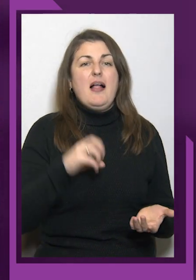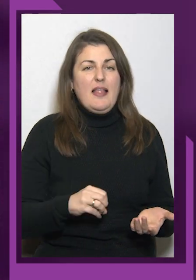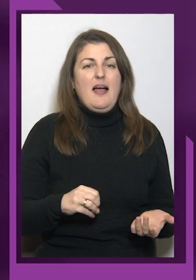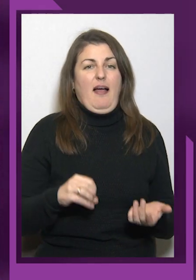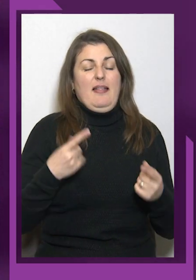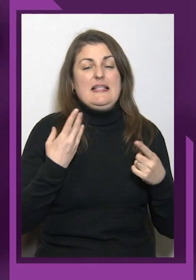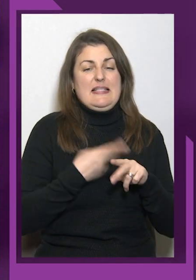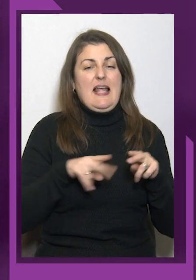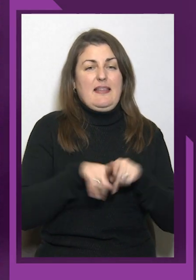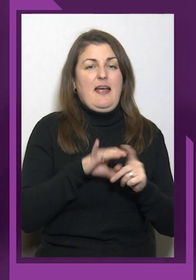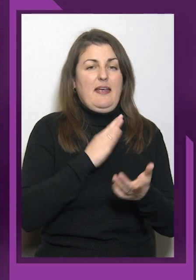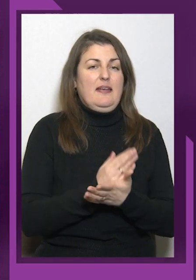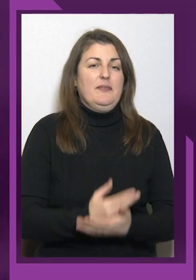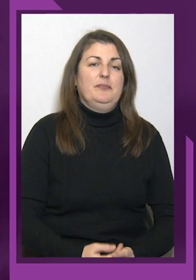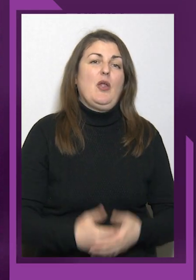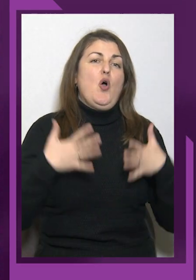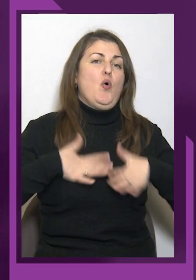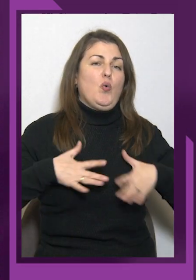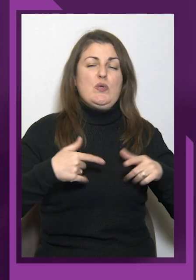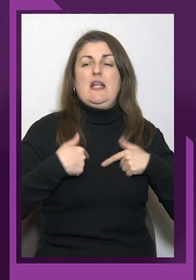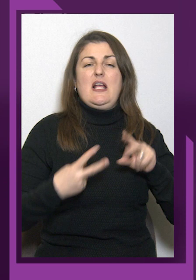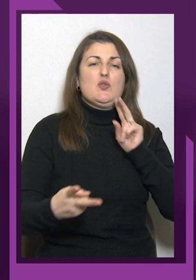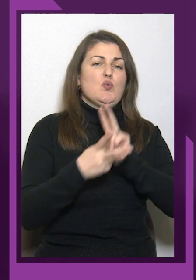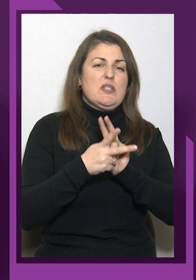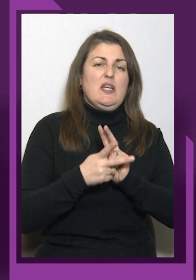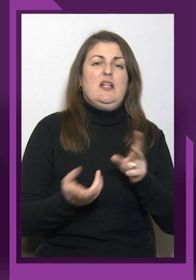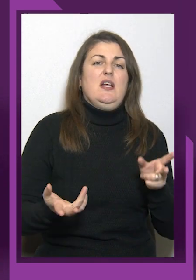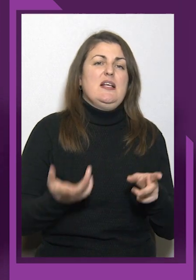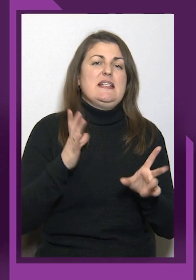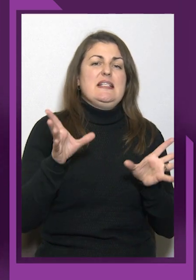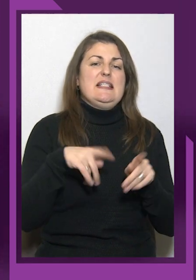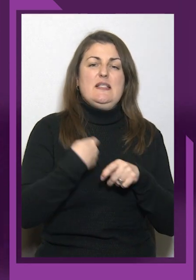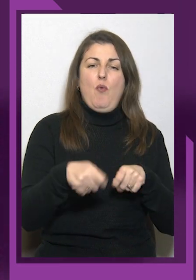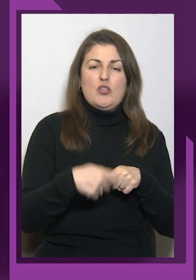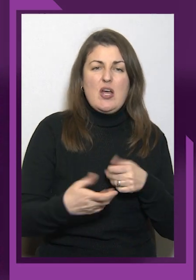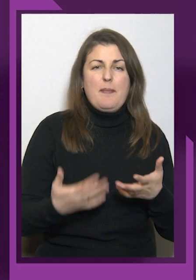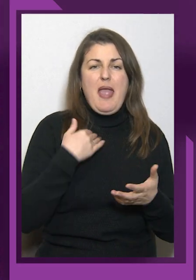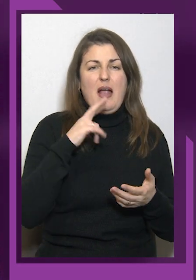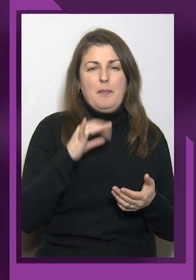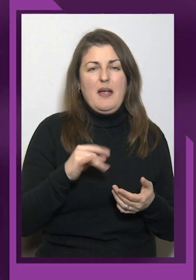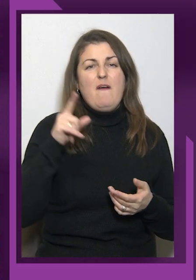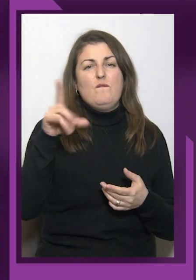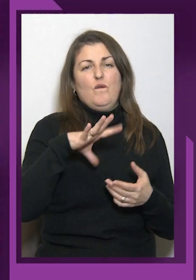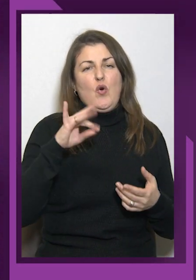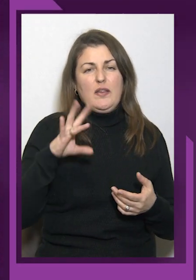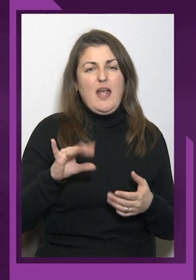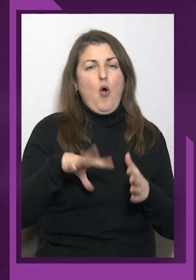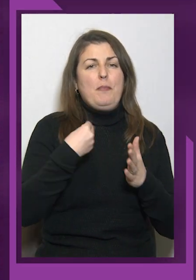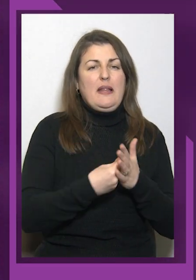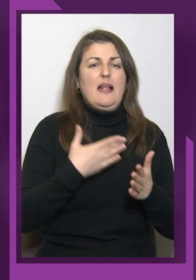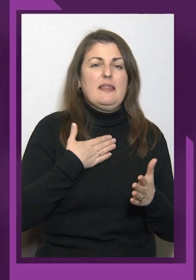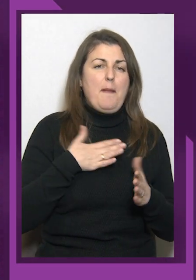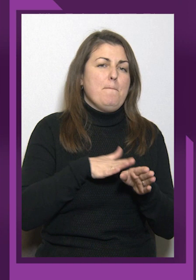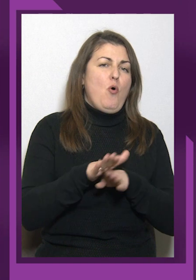спонсорами, якби. Вони платили нам повністю харчування,